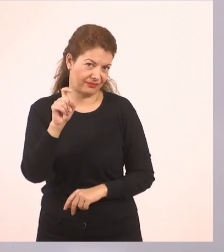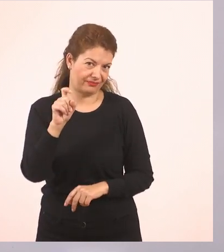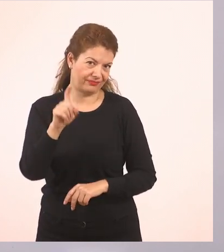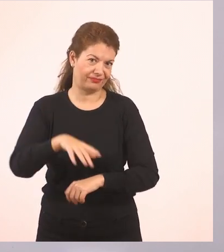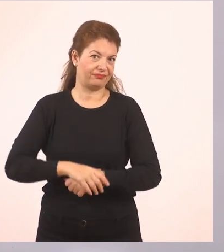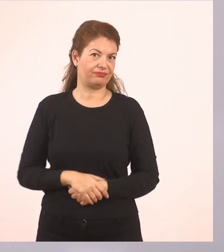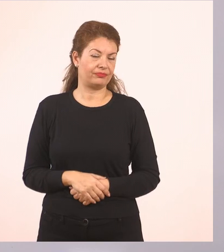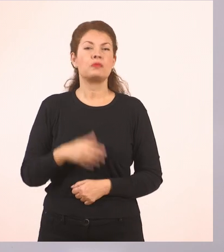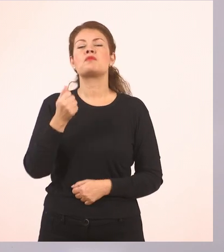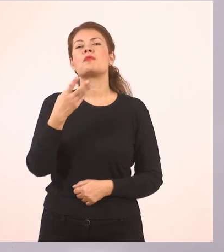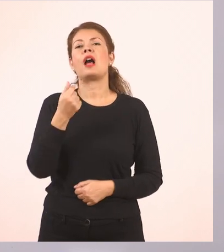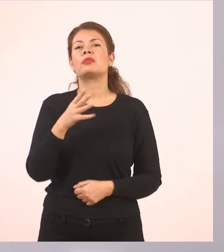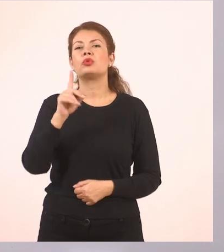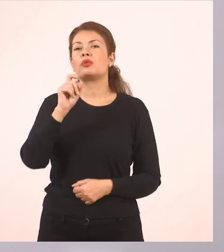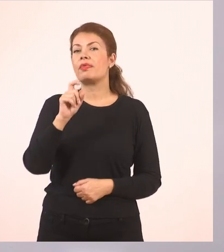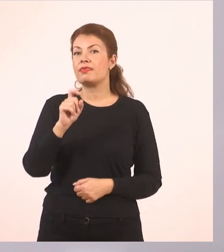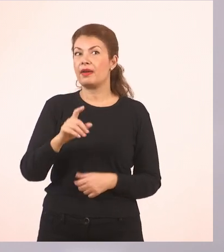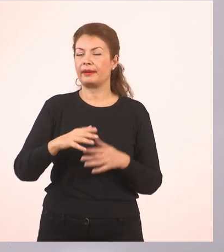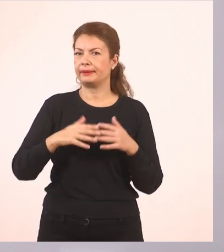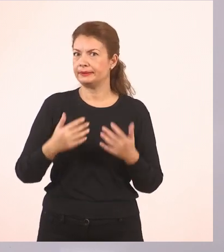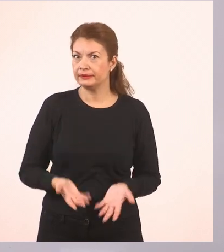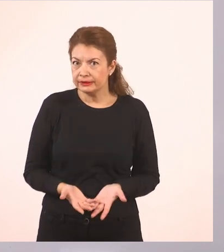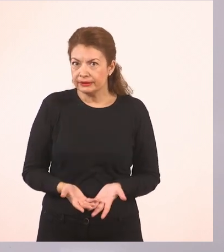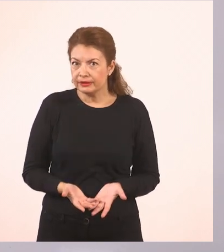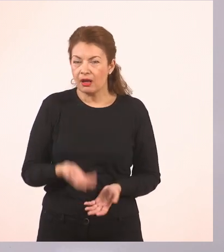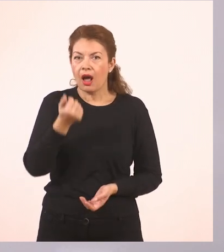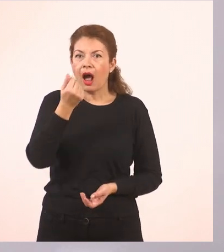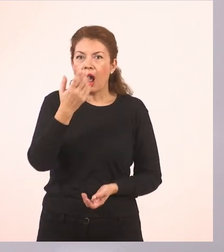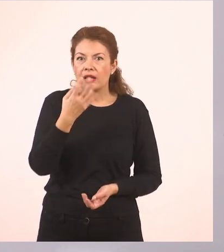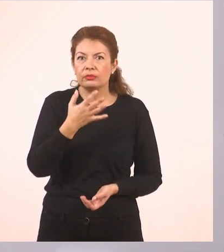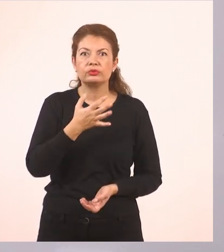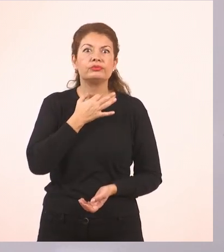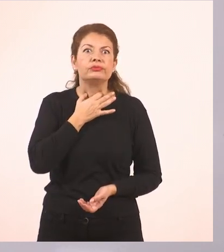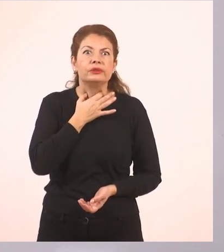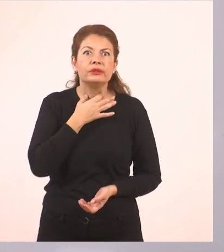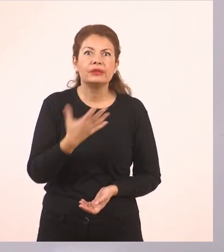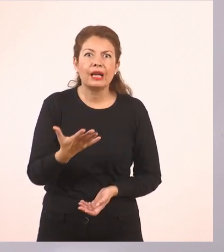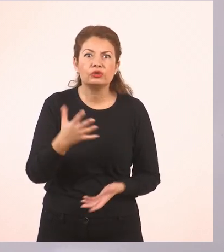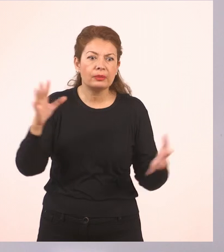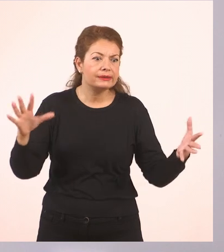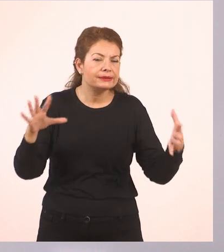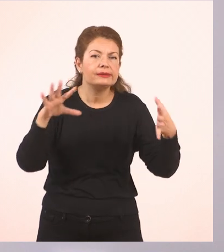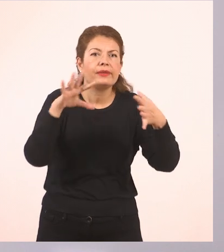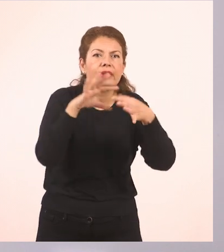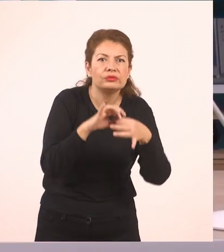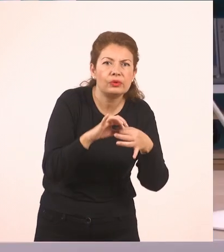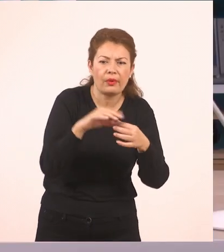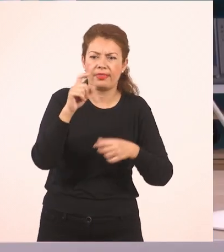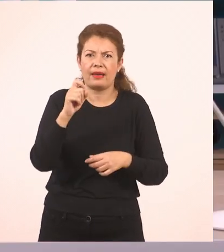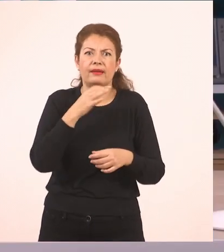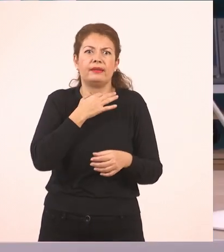Το 10 είναι ο πρώτος αριθμός που φτιάχνεται συνδυάζοντας